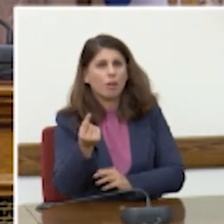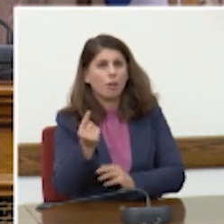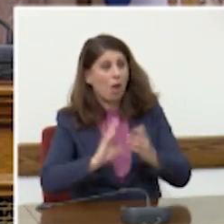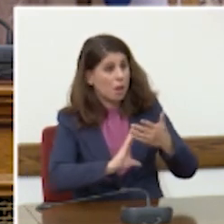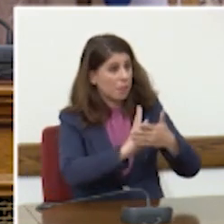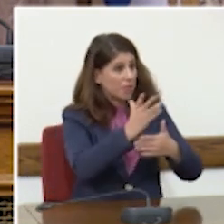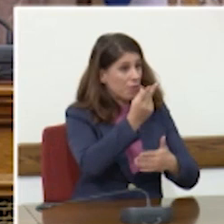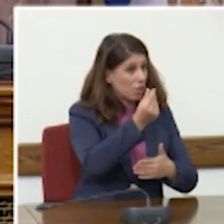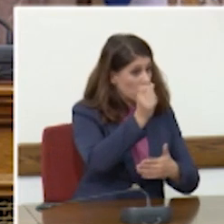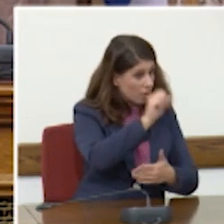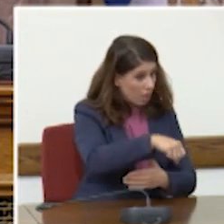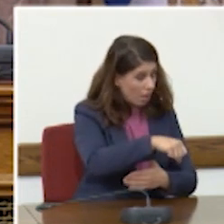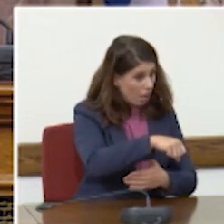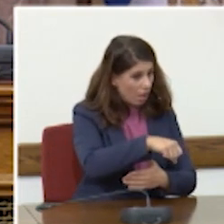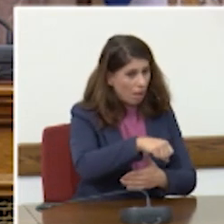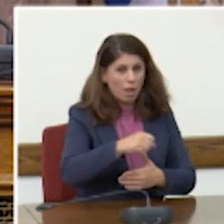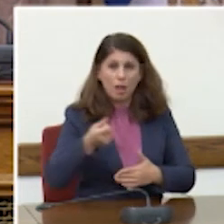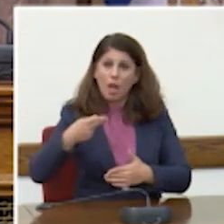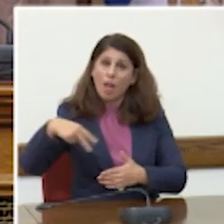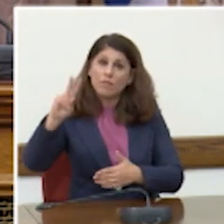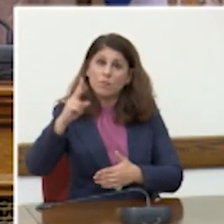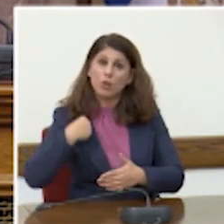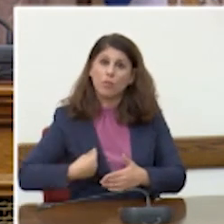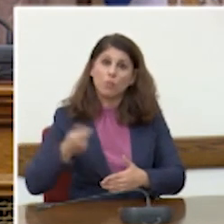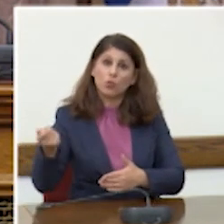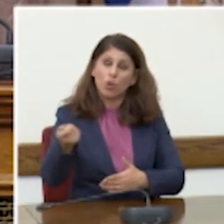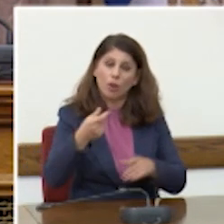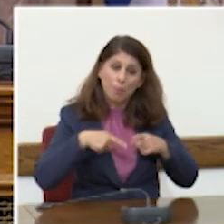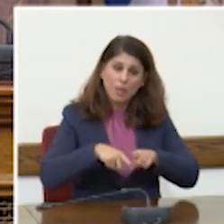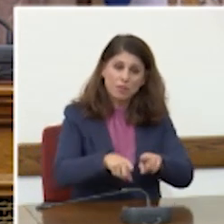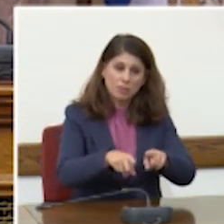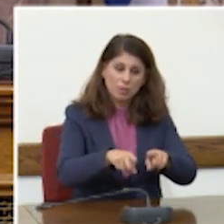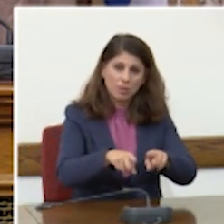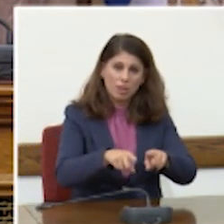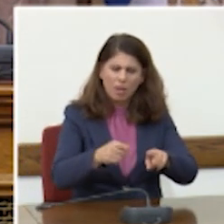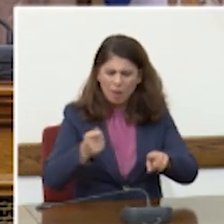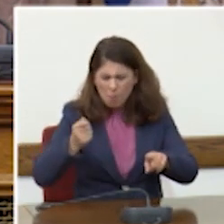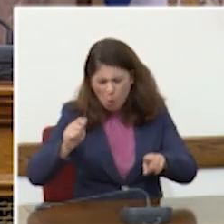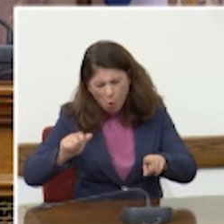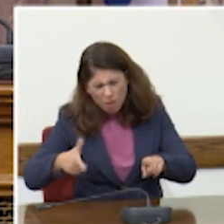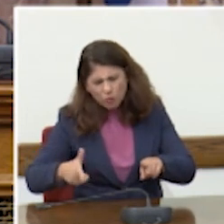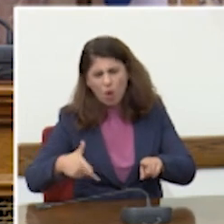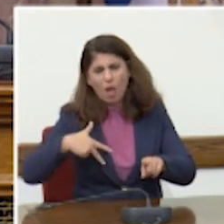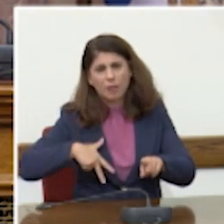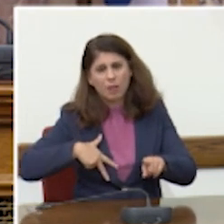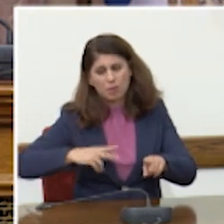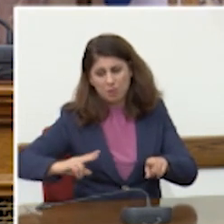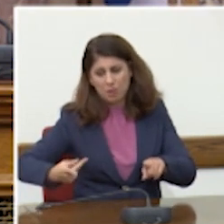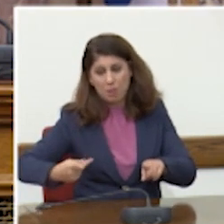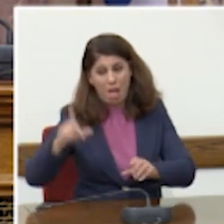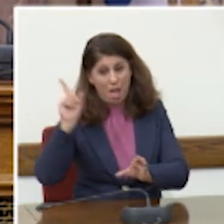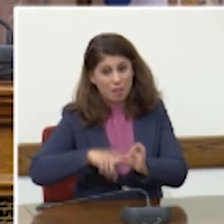αλλά και αυξημένο δημόσιο χρέος. Πάμπτοχα κράτη δίπλα σε πάμπλουτες εταιρείες.